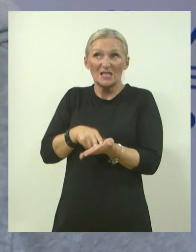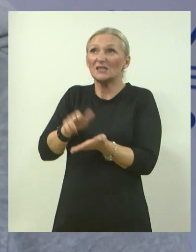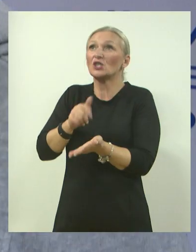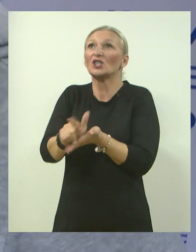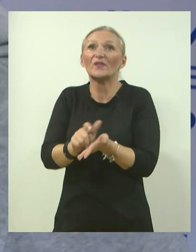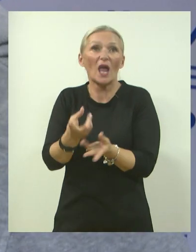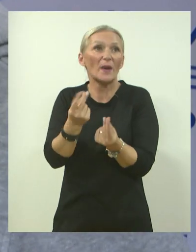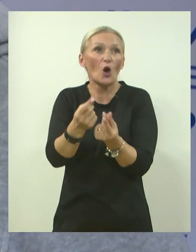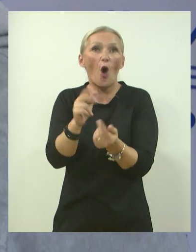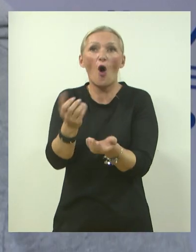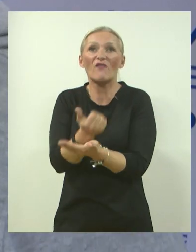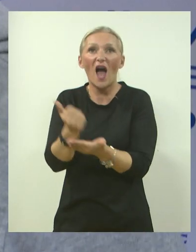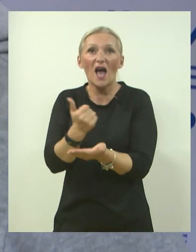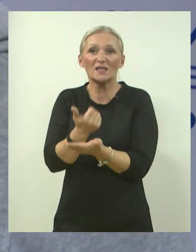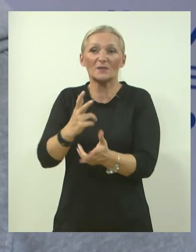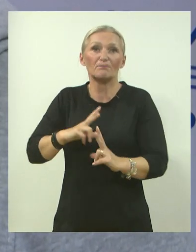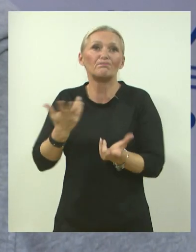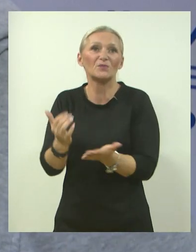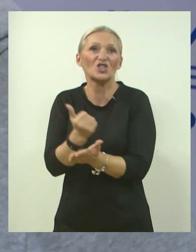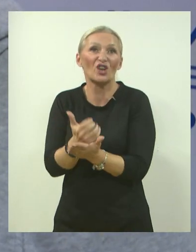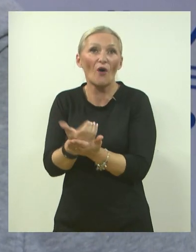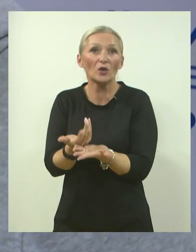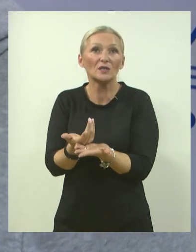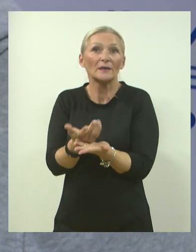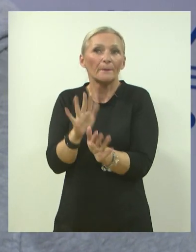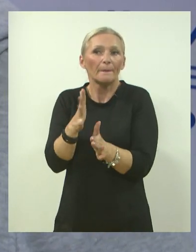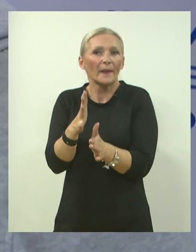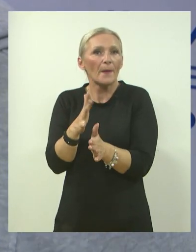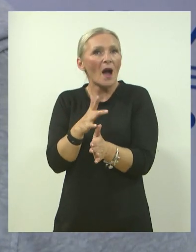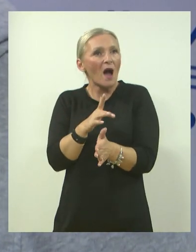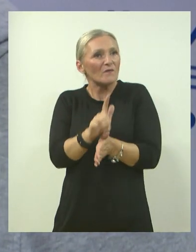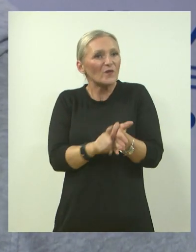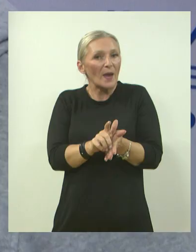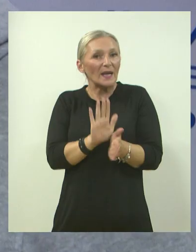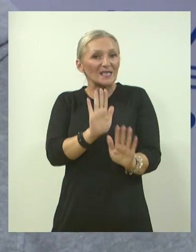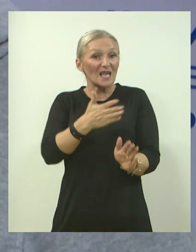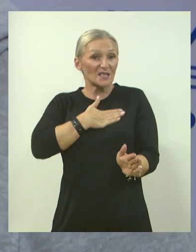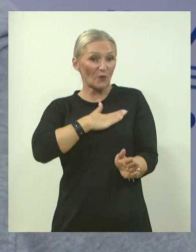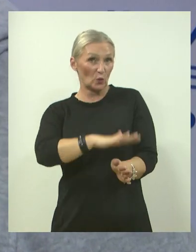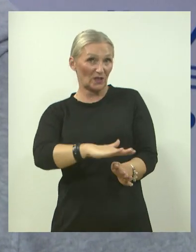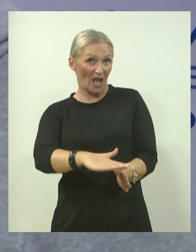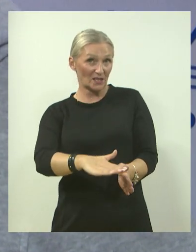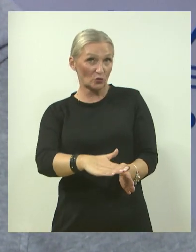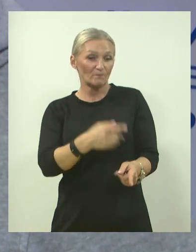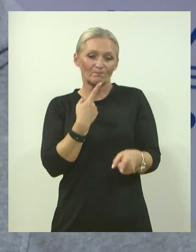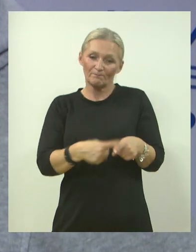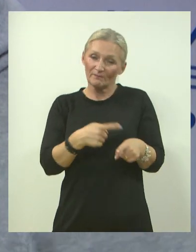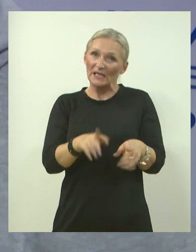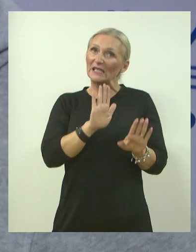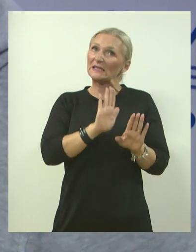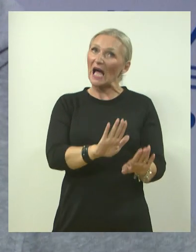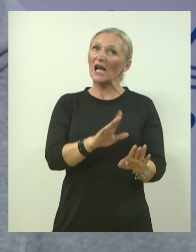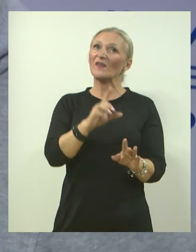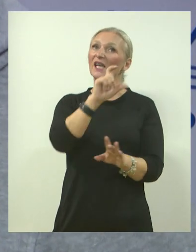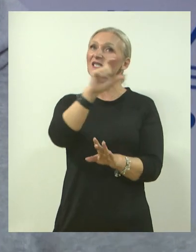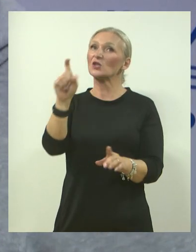vremenom, za novcem, za egzistencijom. U stvari nemaju nekak put i dovoljno vremena za svoju djecu i s tog razloga upravo ovakve